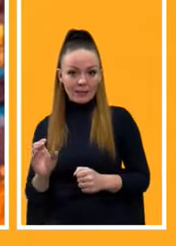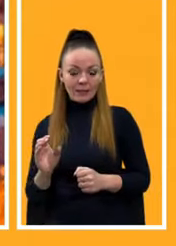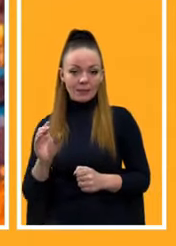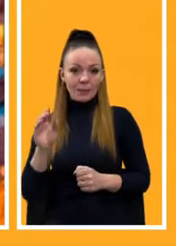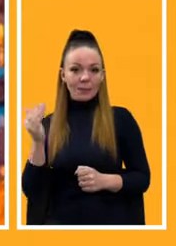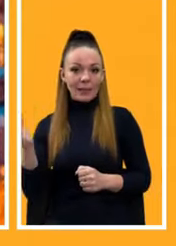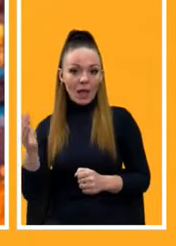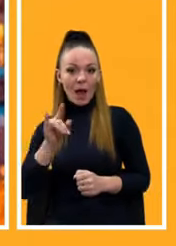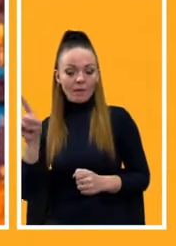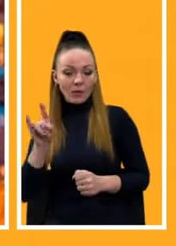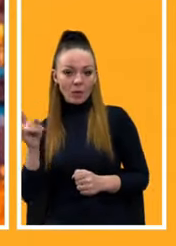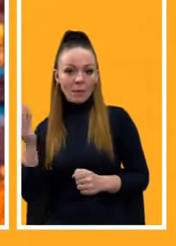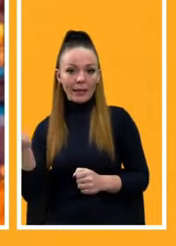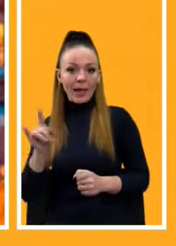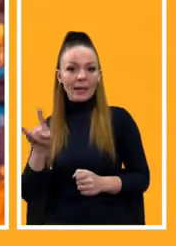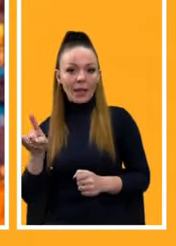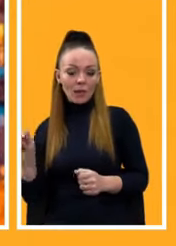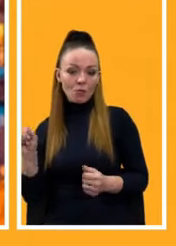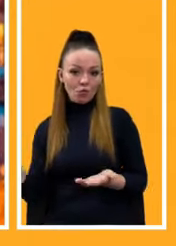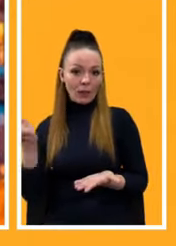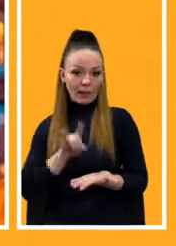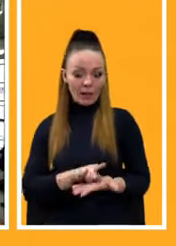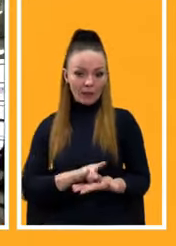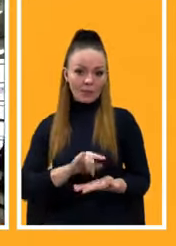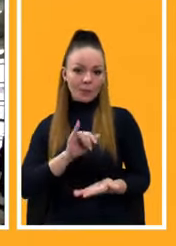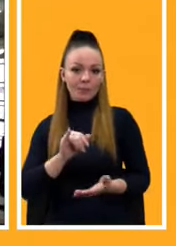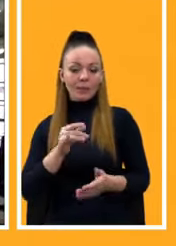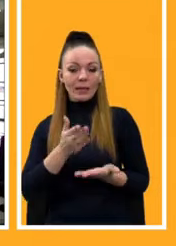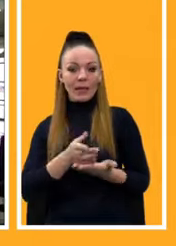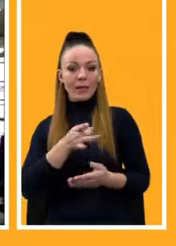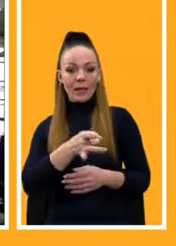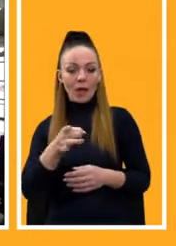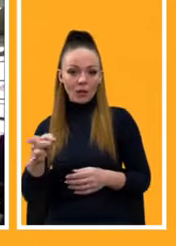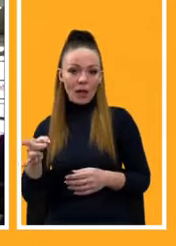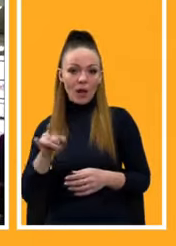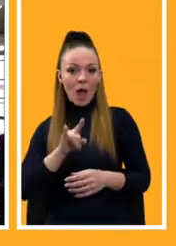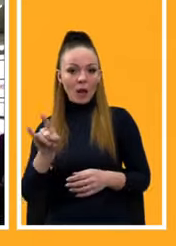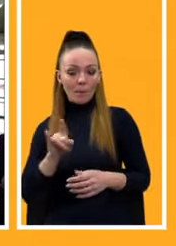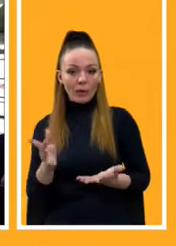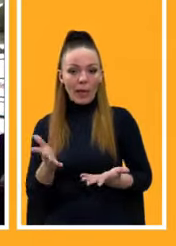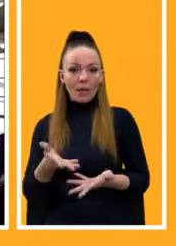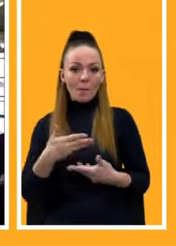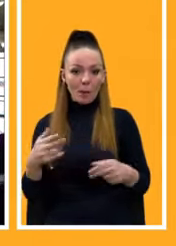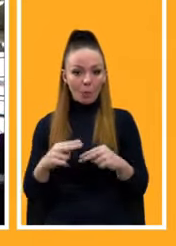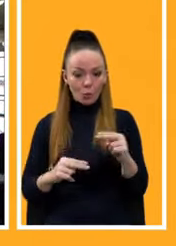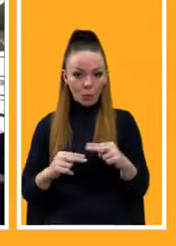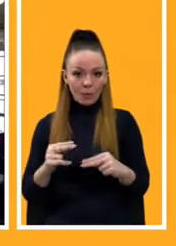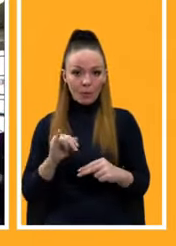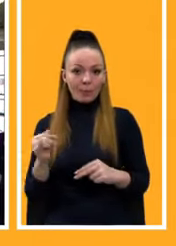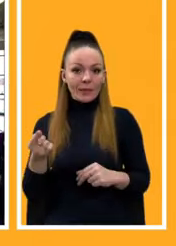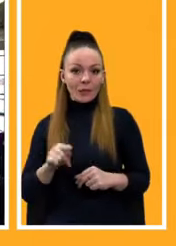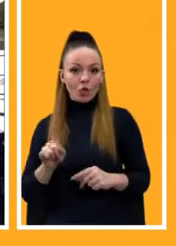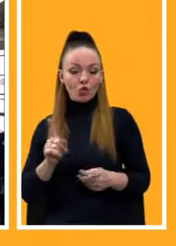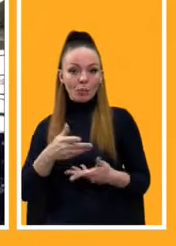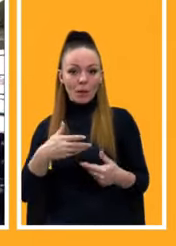авіакомпанії, їх літаки зможуть сюди літати. Є регіональні аеропорти, які ми будуємо. І те, що ми бачимо,